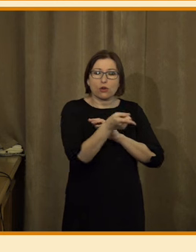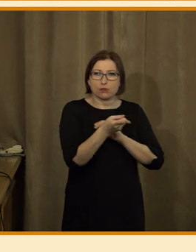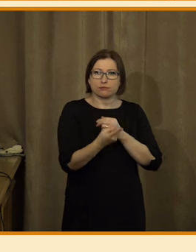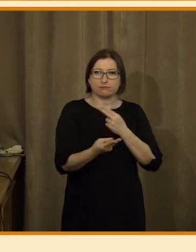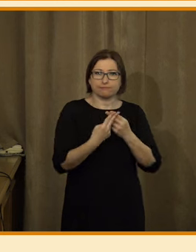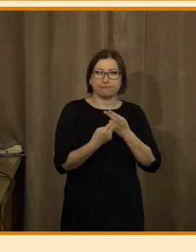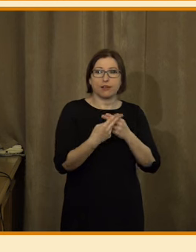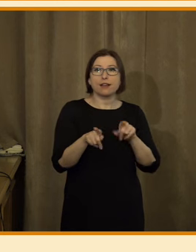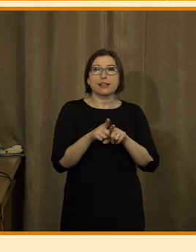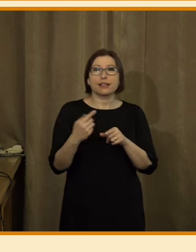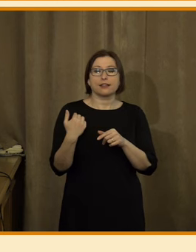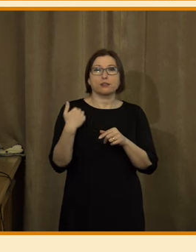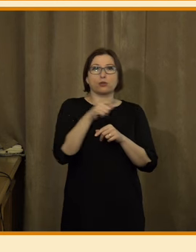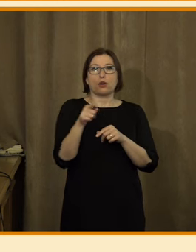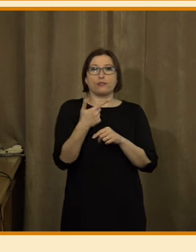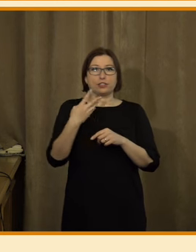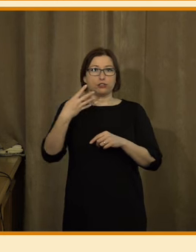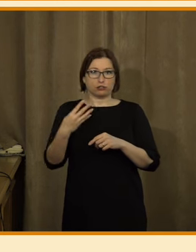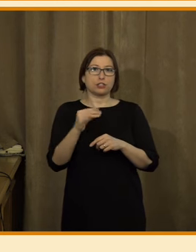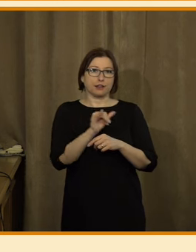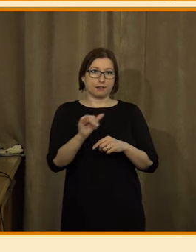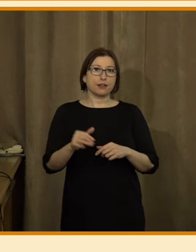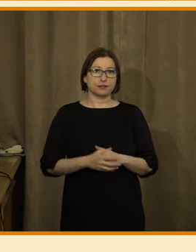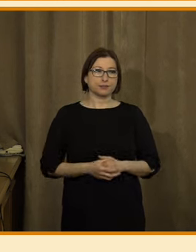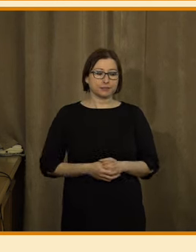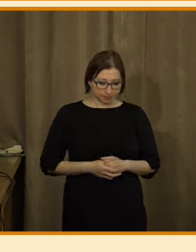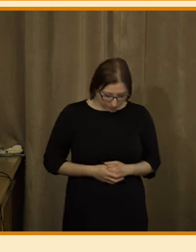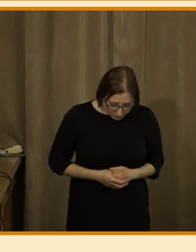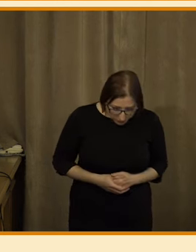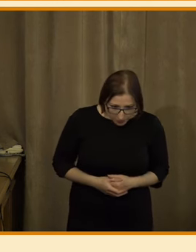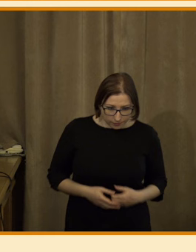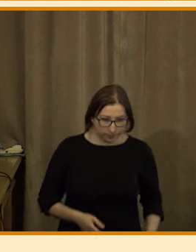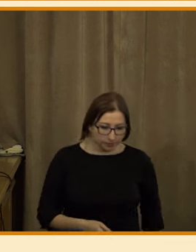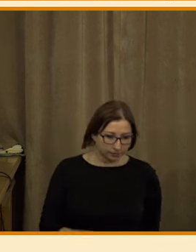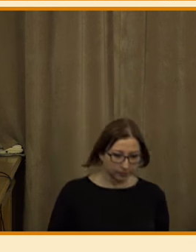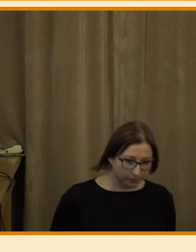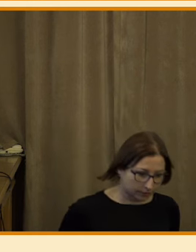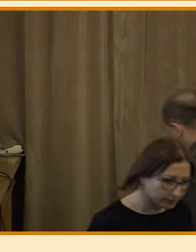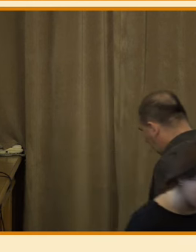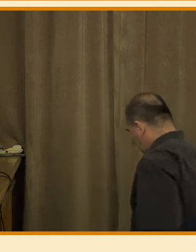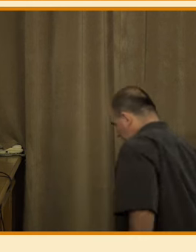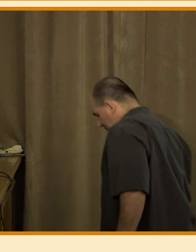trochu větší v té generaci nějak do 24 let. Tak to asi můžu k tomuto dodat.